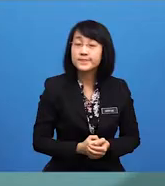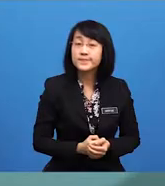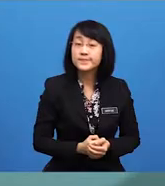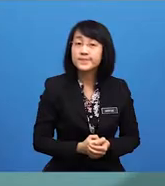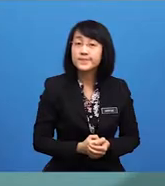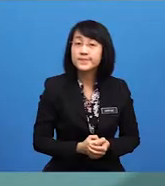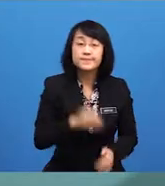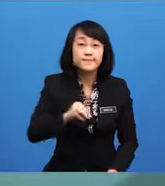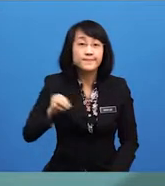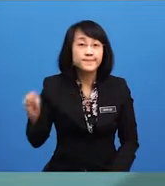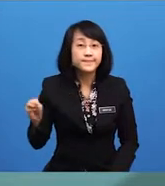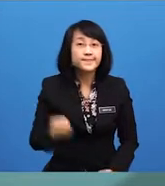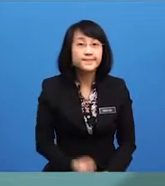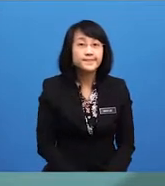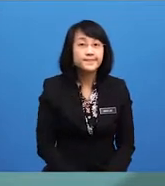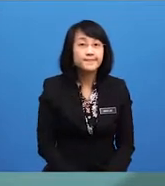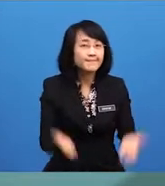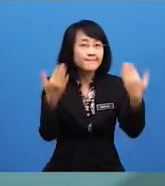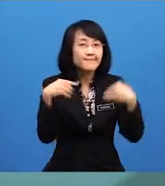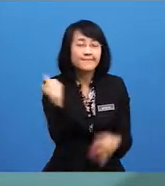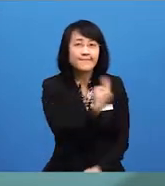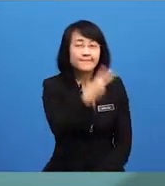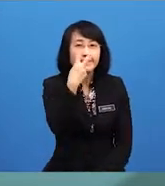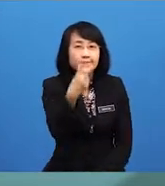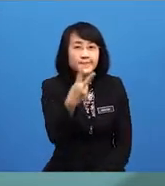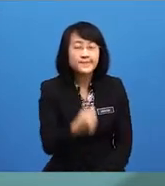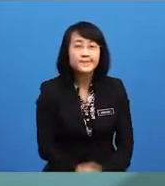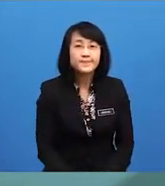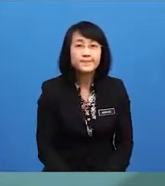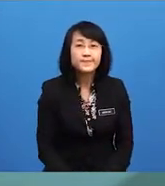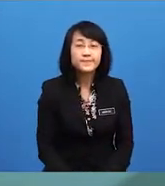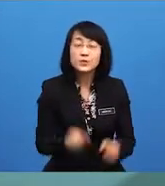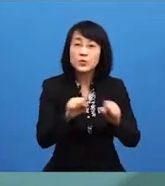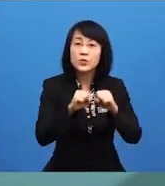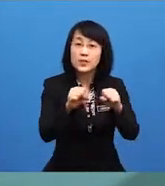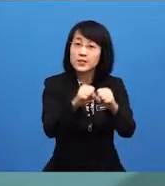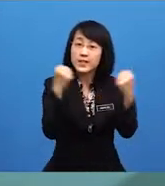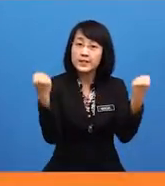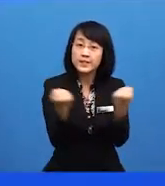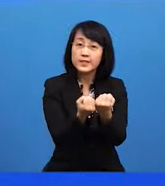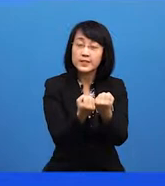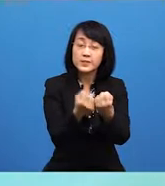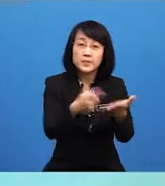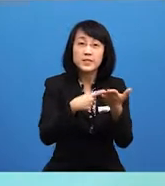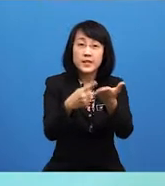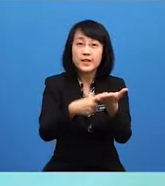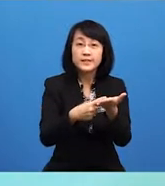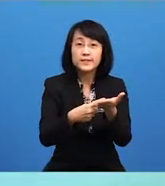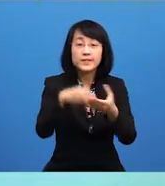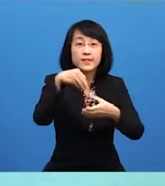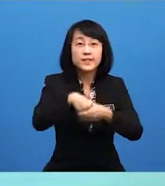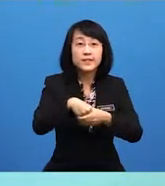Murid-murid, mari kita lihat sesuatu perbincangan dalam Dewan Rakyat. Terima kasih,